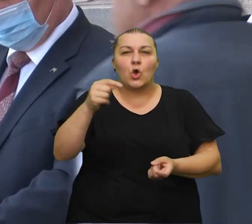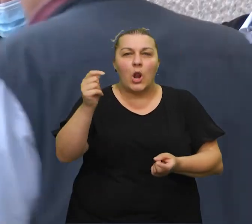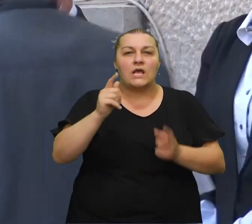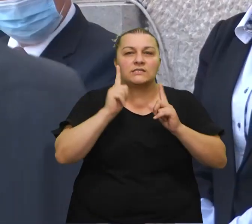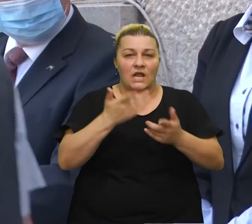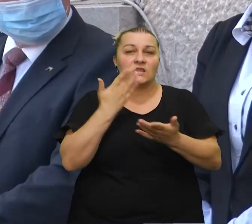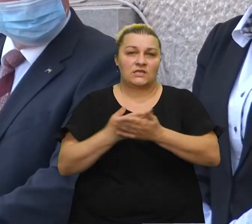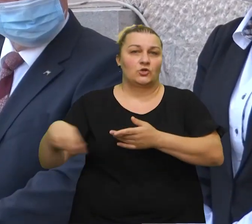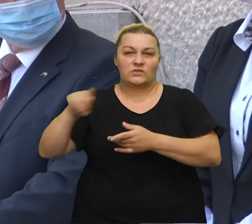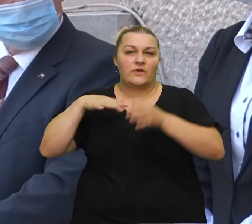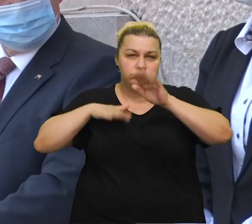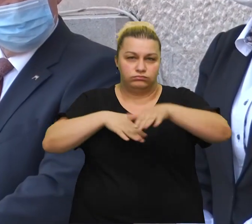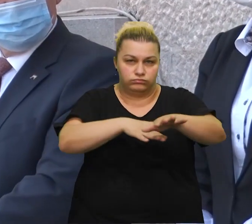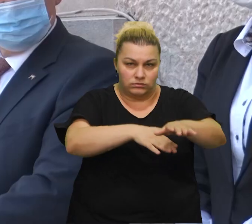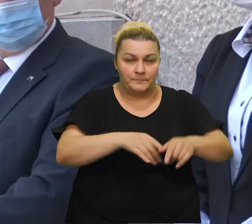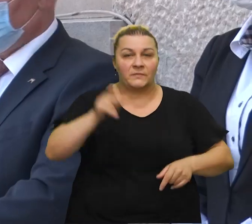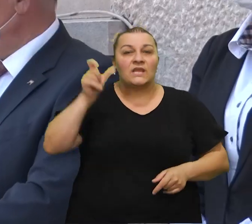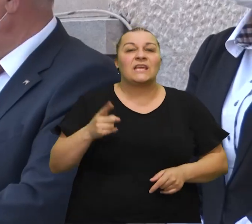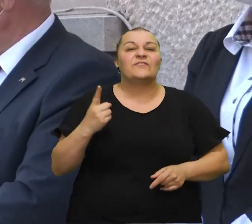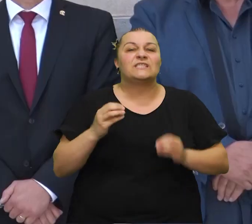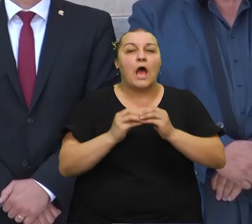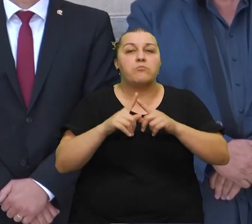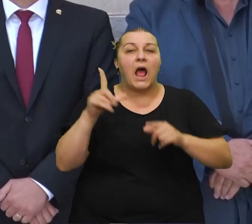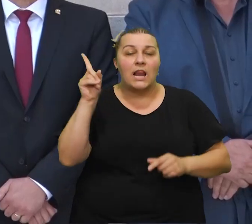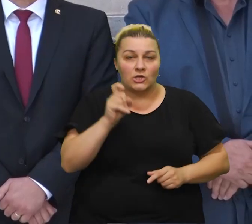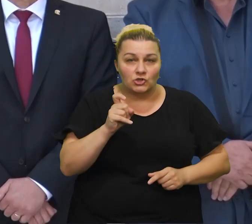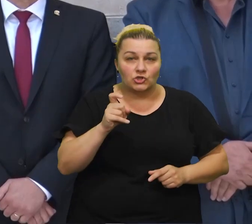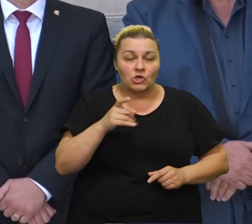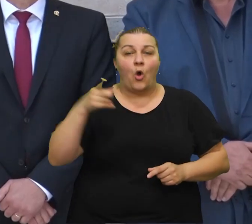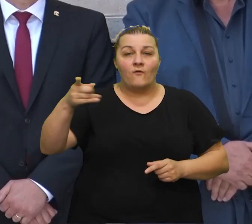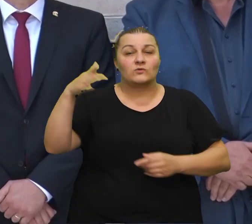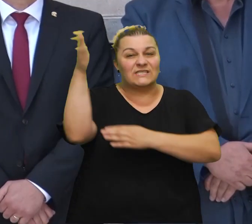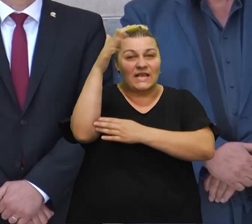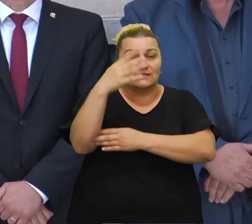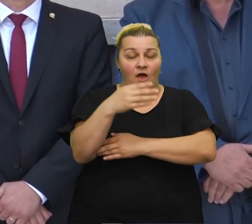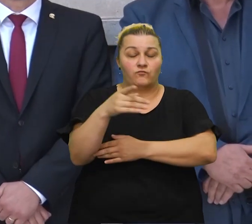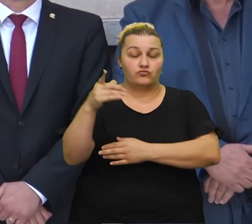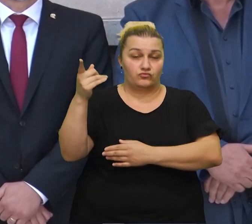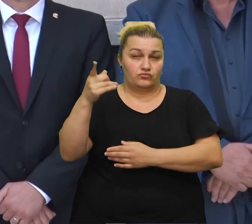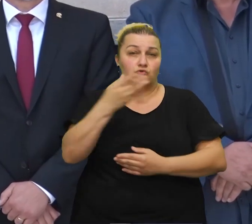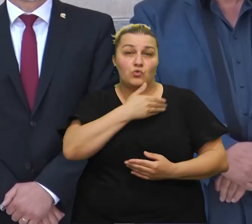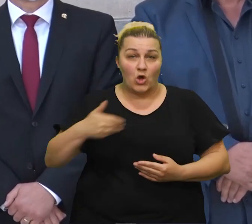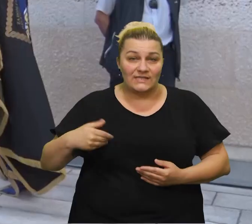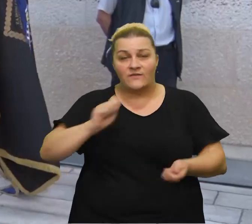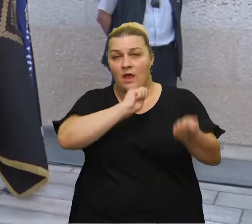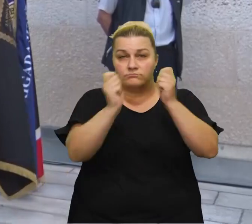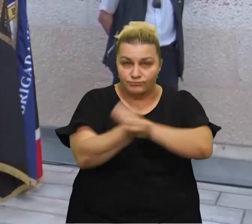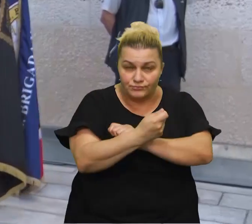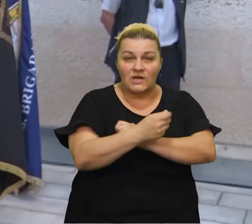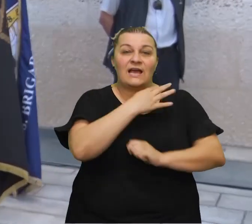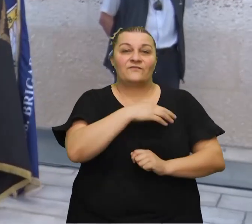budućeg rata. Ivica Balić tada je ostvario gornjivu želju i jugoslavensku zastavu zamijenio hrvatskom trobojnicom.